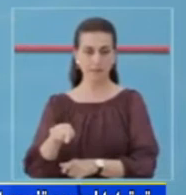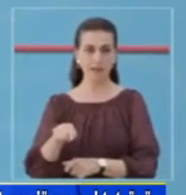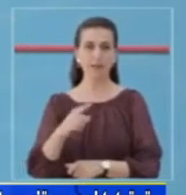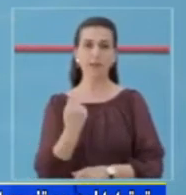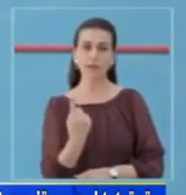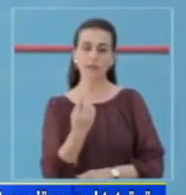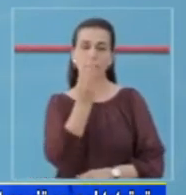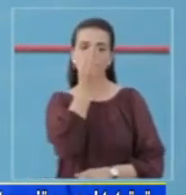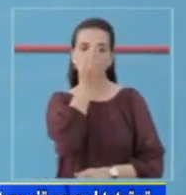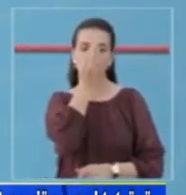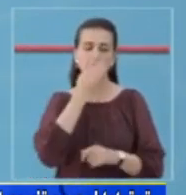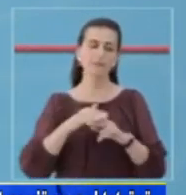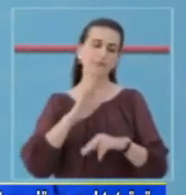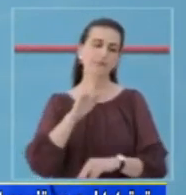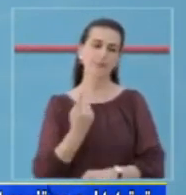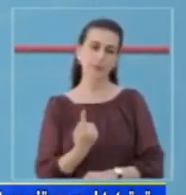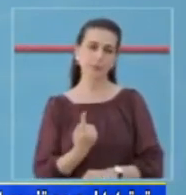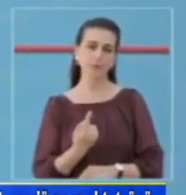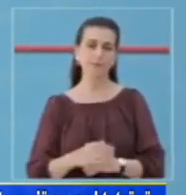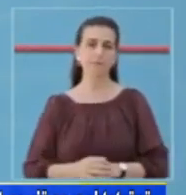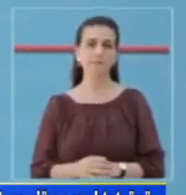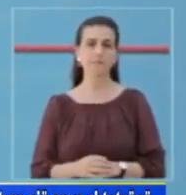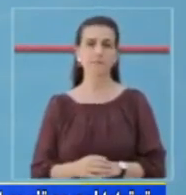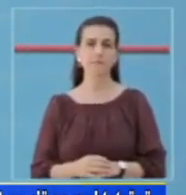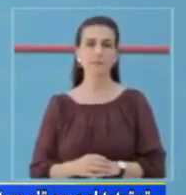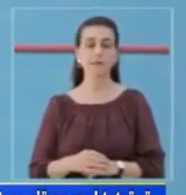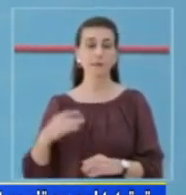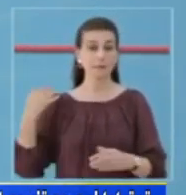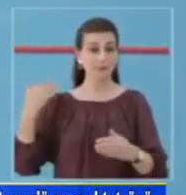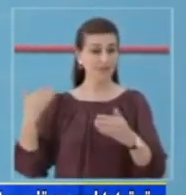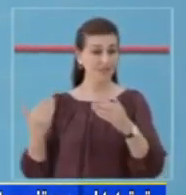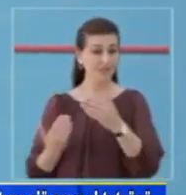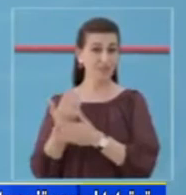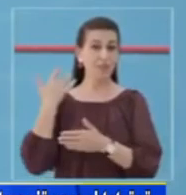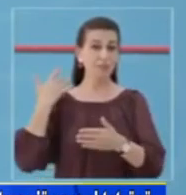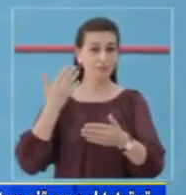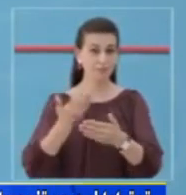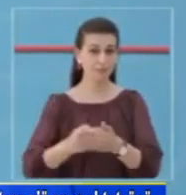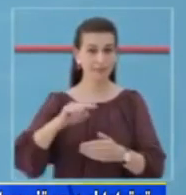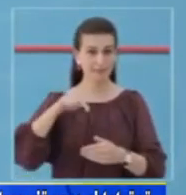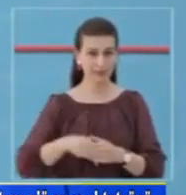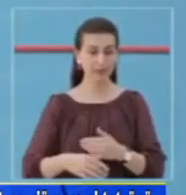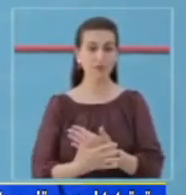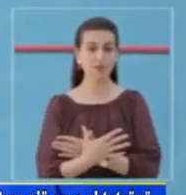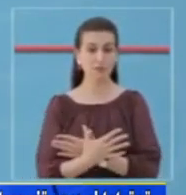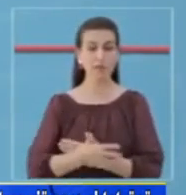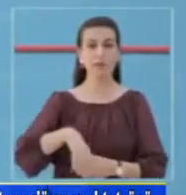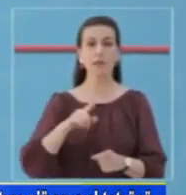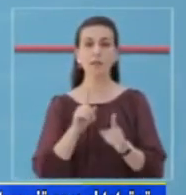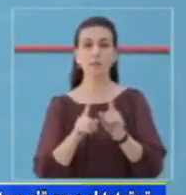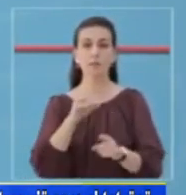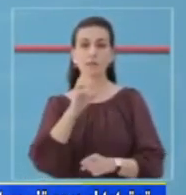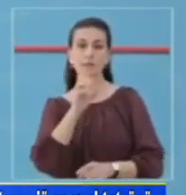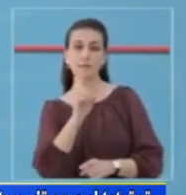një rast është në reanimacion në terapi intensive. Nga filimi epidemisë, dheri më tani në vëndin tonë janë kryrë